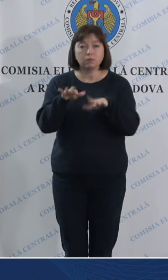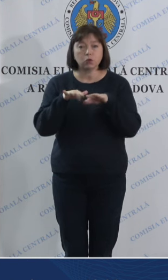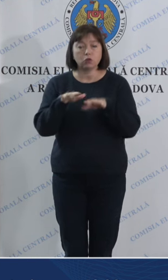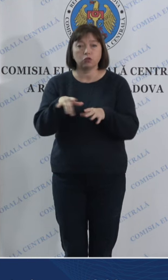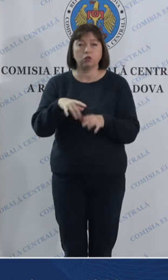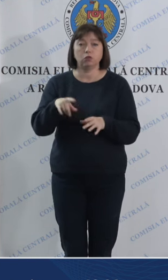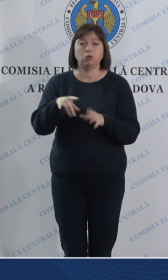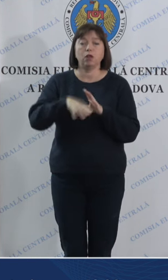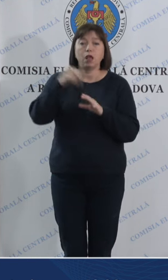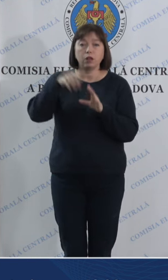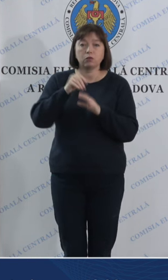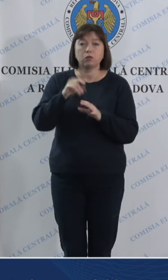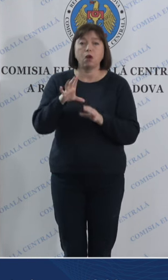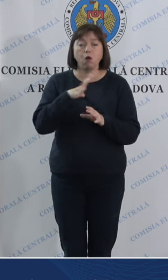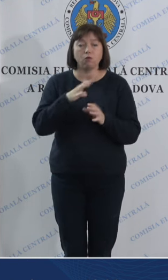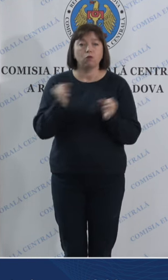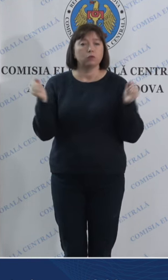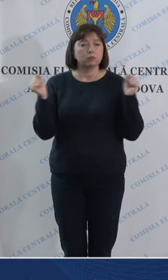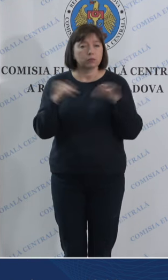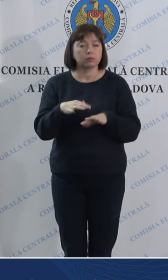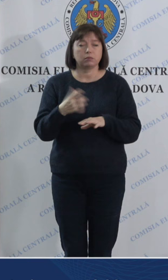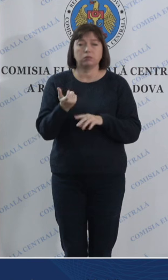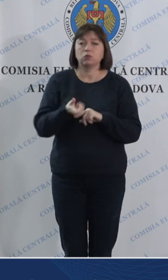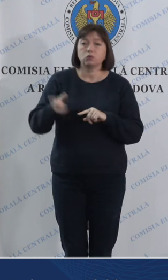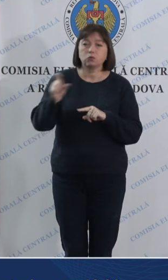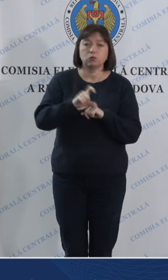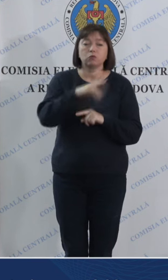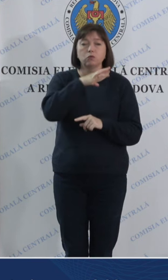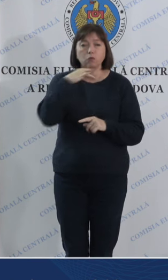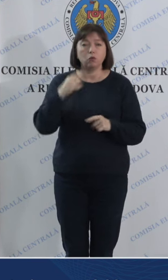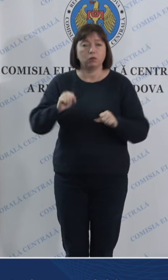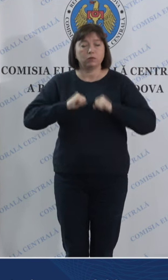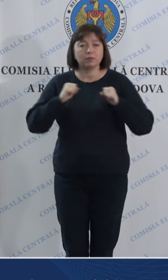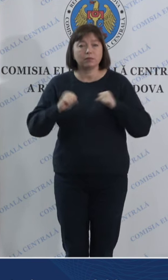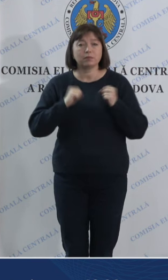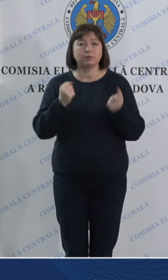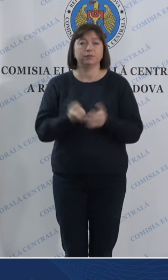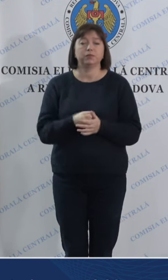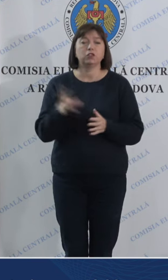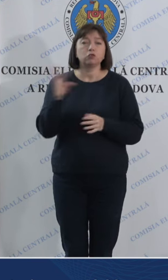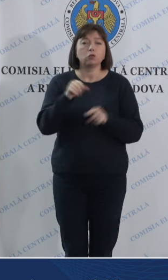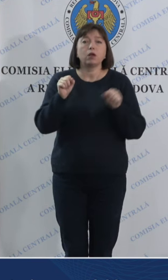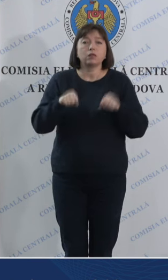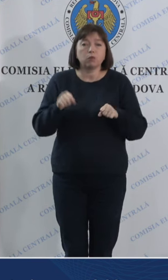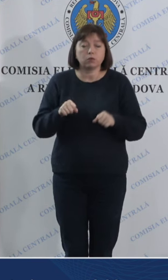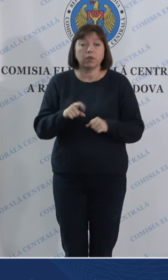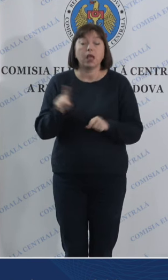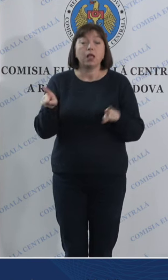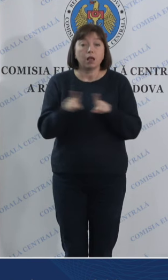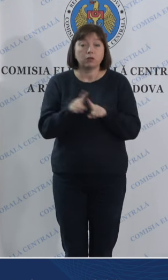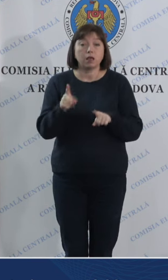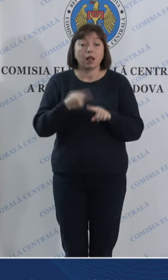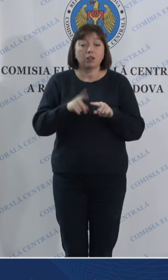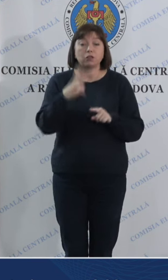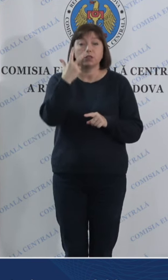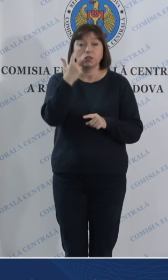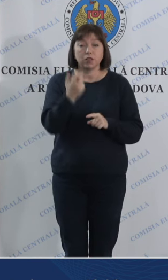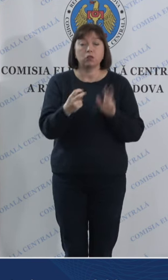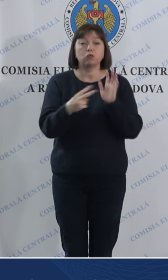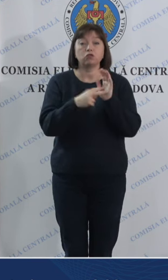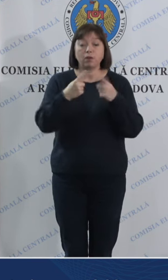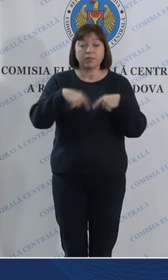în municipiul Chișinău au fost concentrate toate eforturile și implicate toate resursele, astfel încât la cele 307